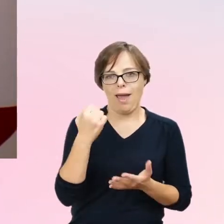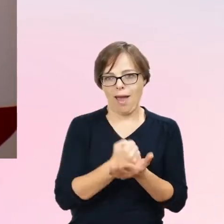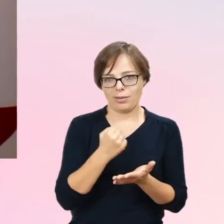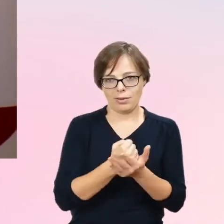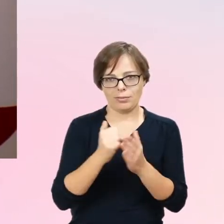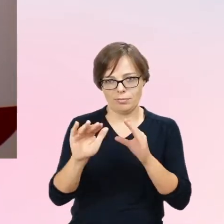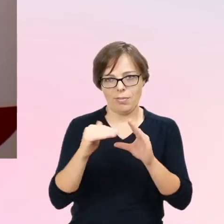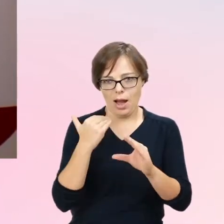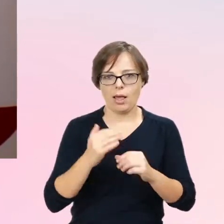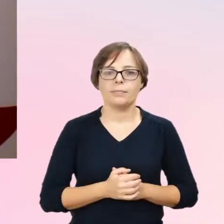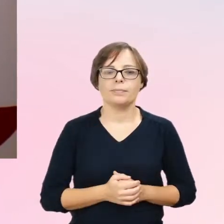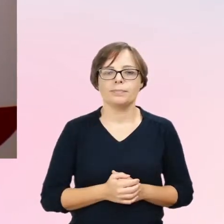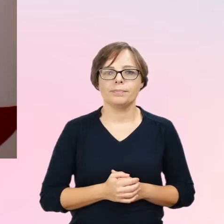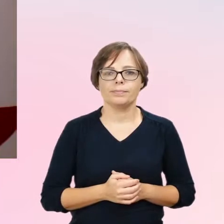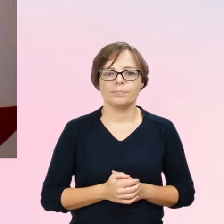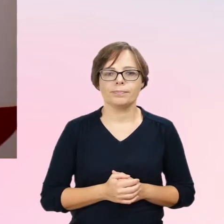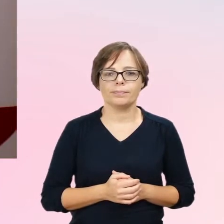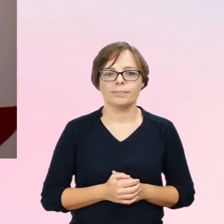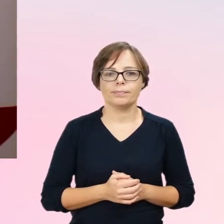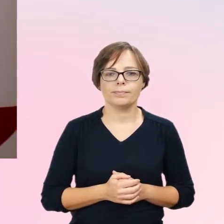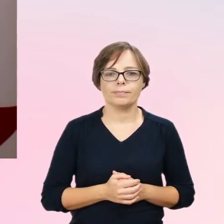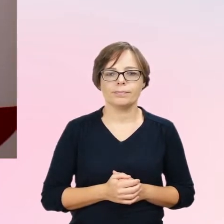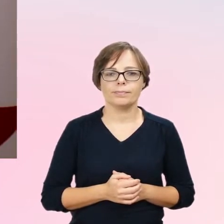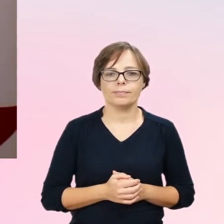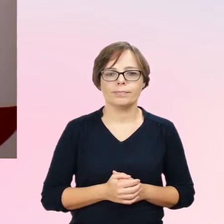adresy mailowe.